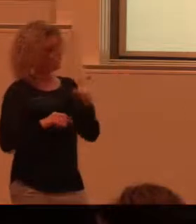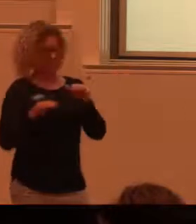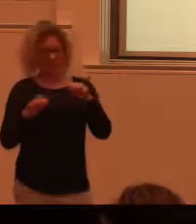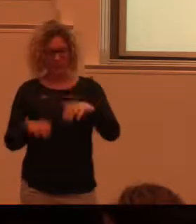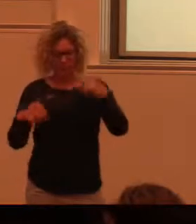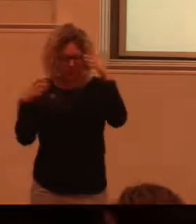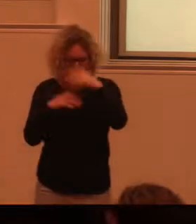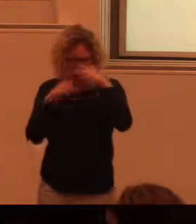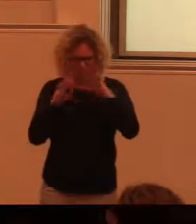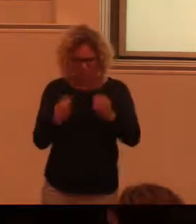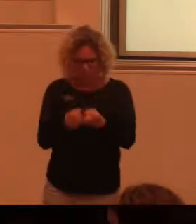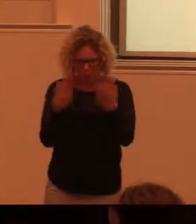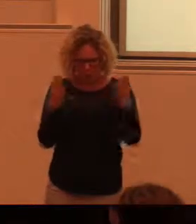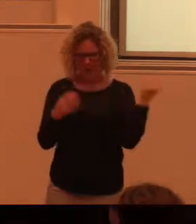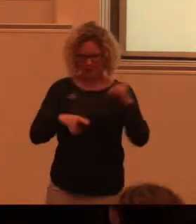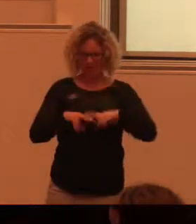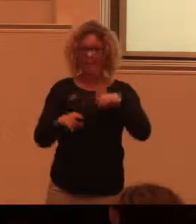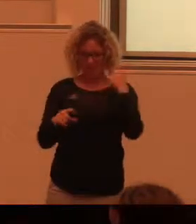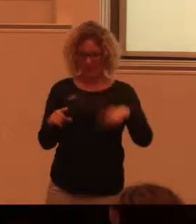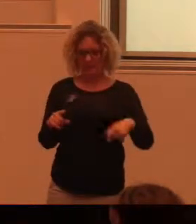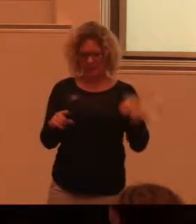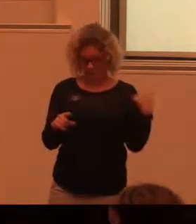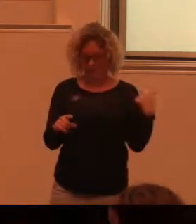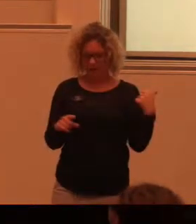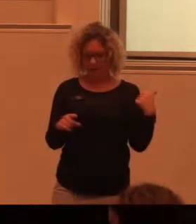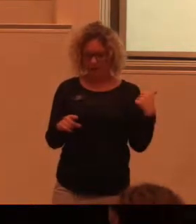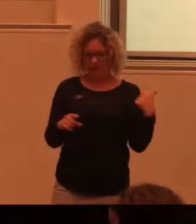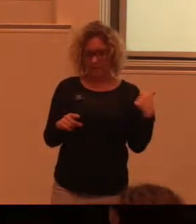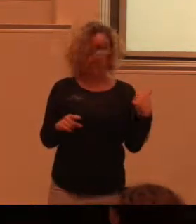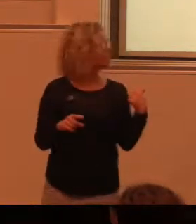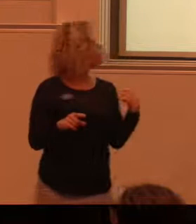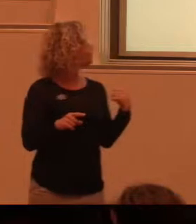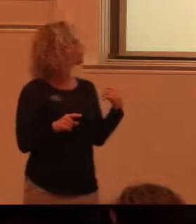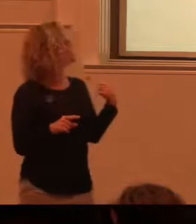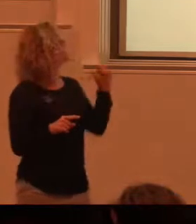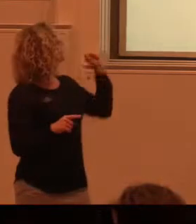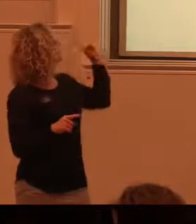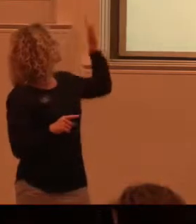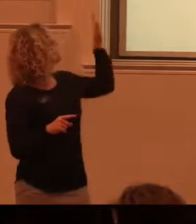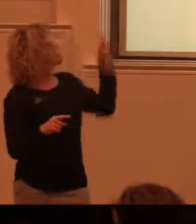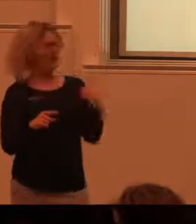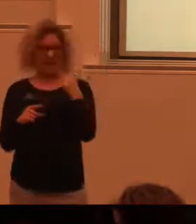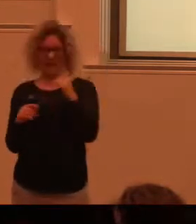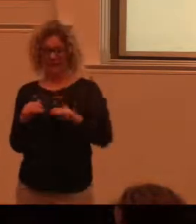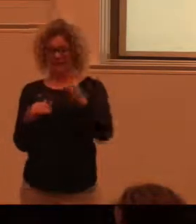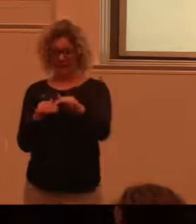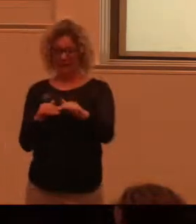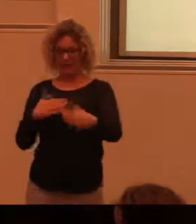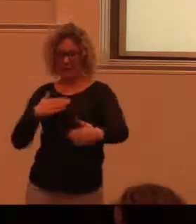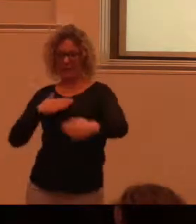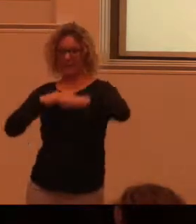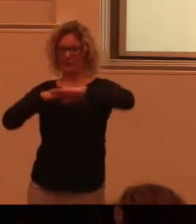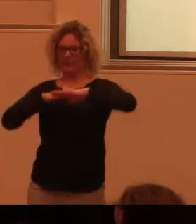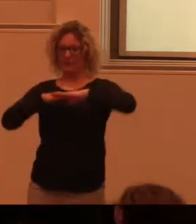på lösningar i Blekinge just. Dels den här som är bara ett steg som man byggde in